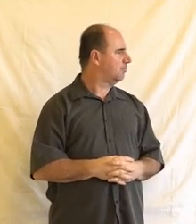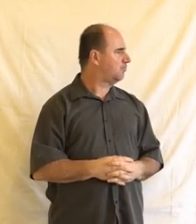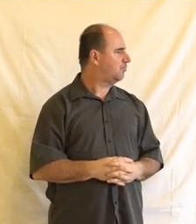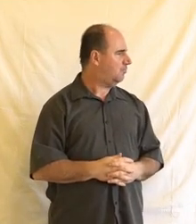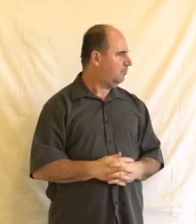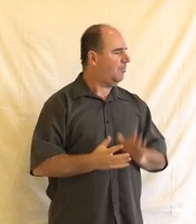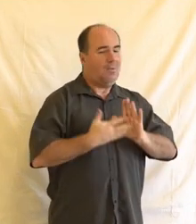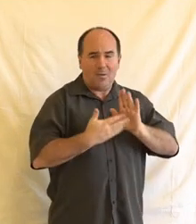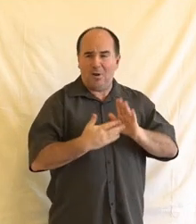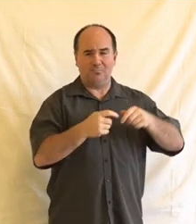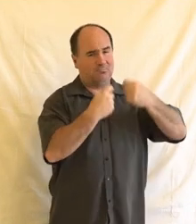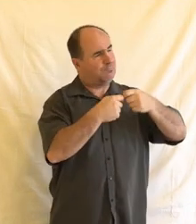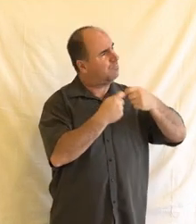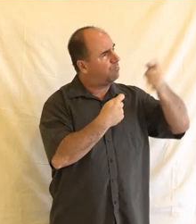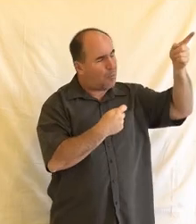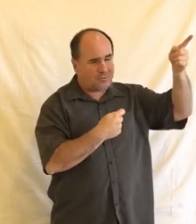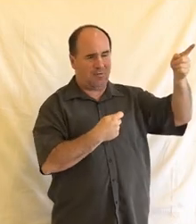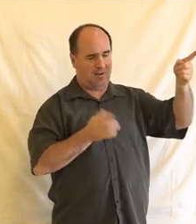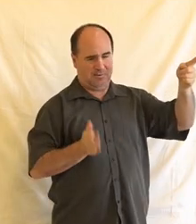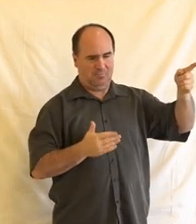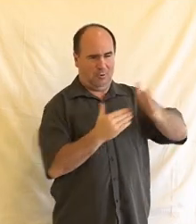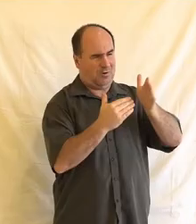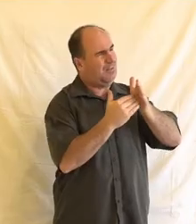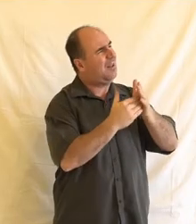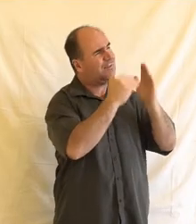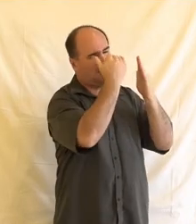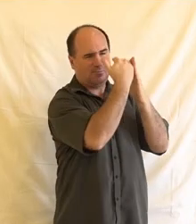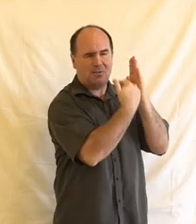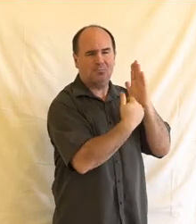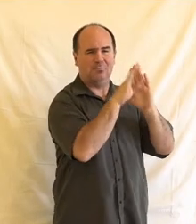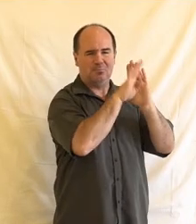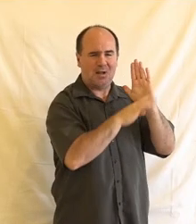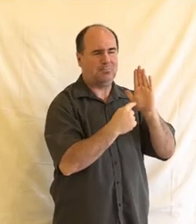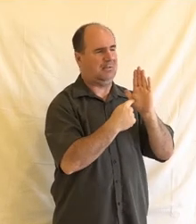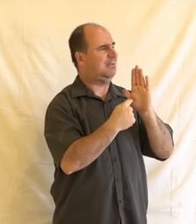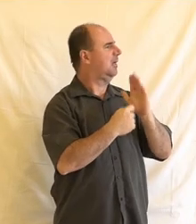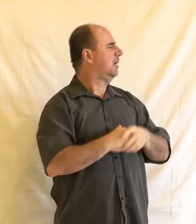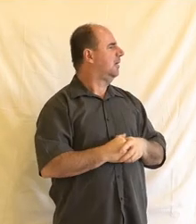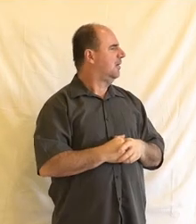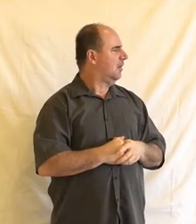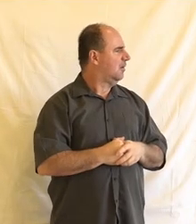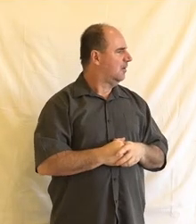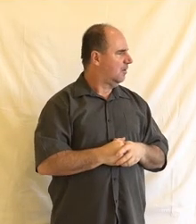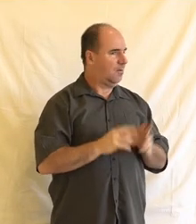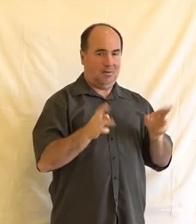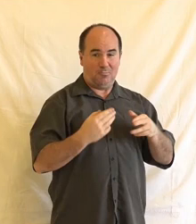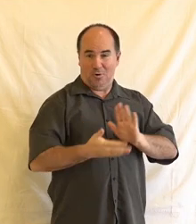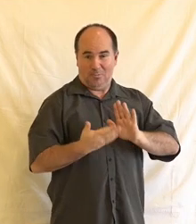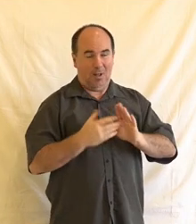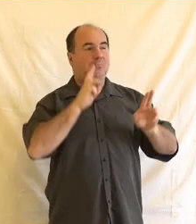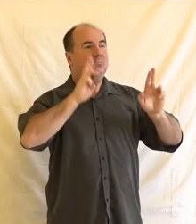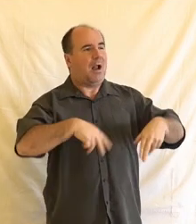případně prostě porušování spotřebitelských předpisů, to znamená, že by to jako de facto úplně odpíralo třeba nárok na reklamaci.